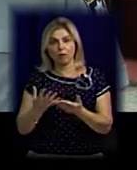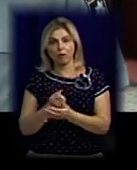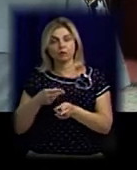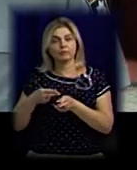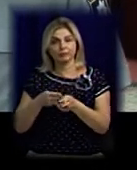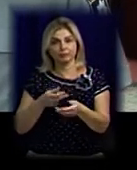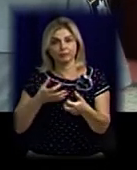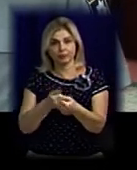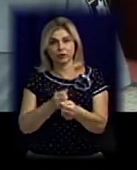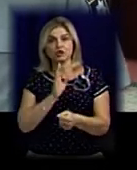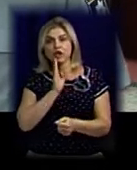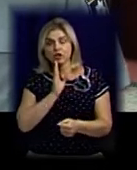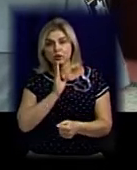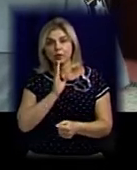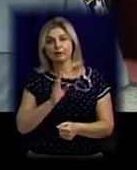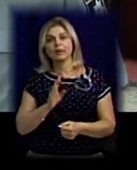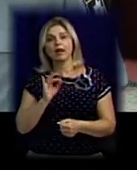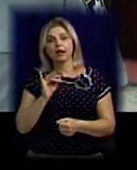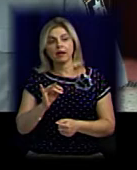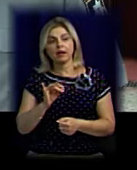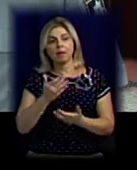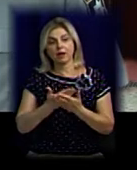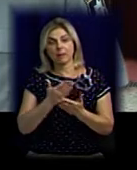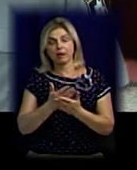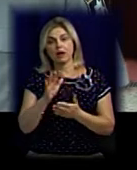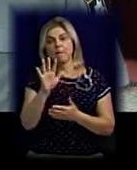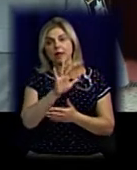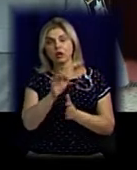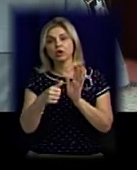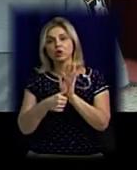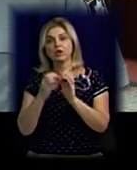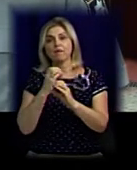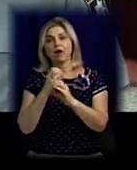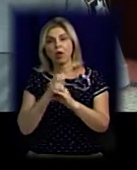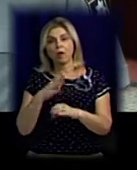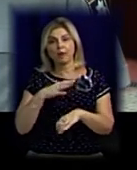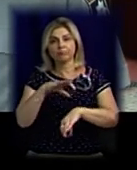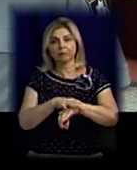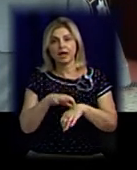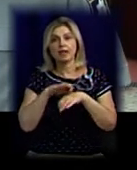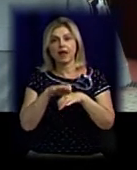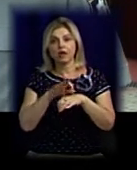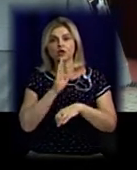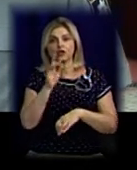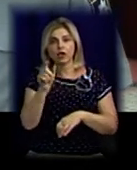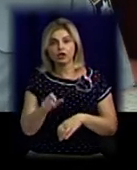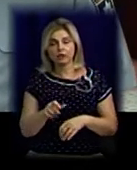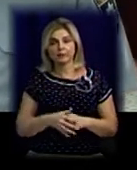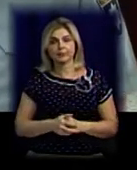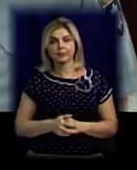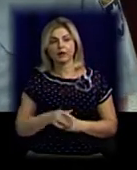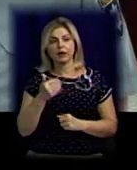на дану жінку. По-дальшому, в районі 5-6 вагону було обнаручено ними тіло жінки. Вони,